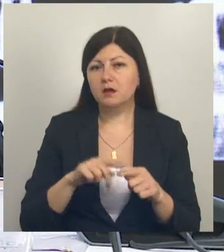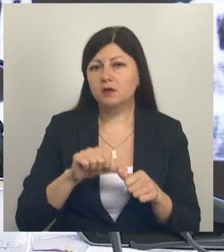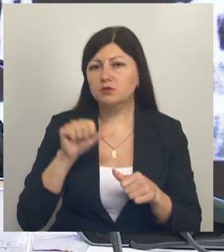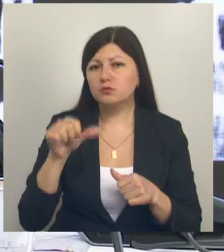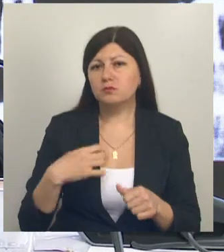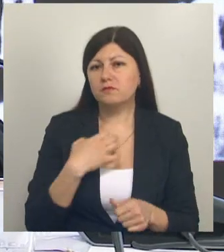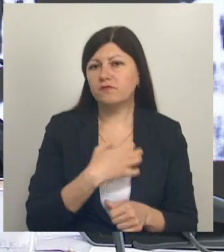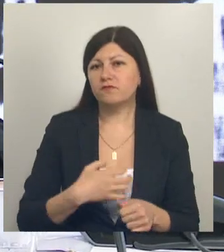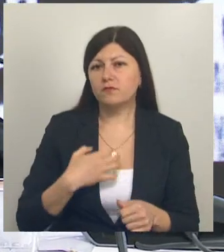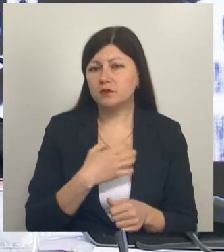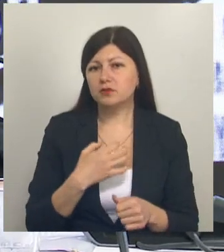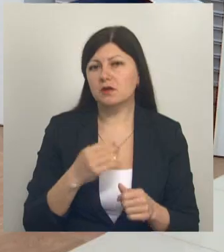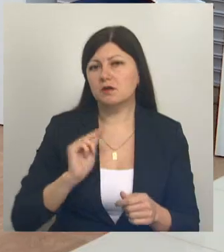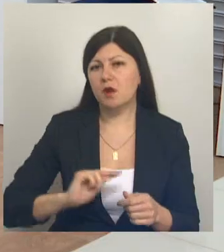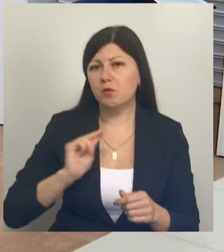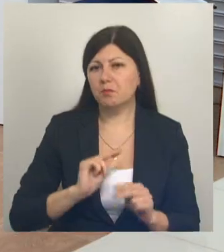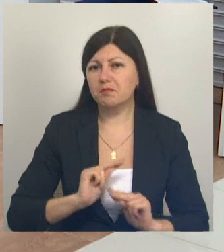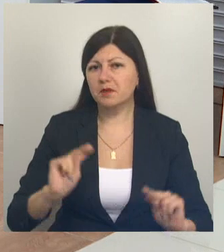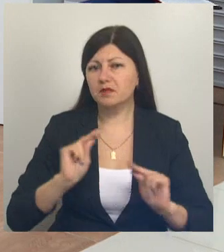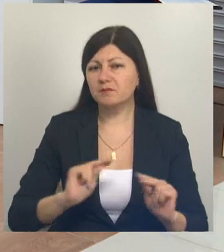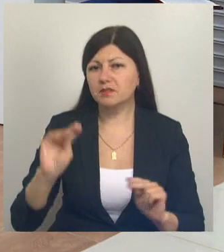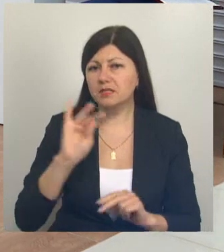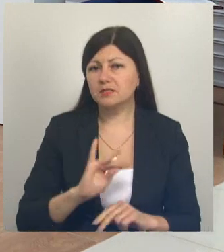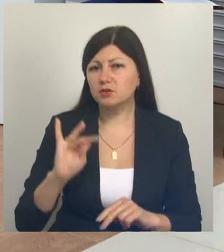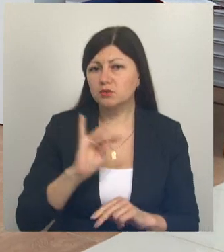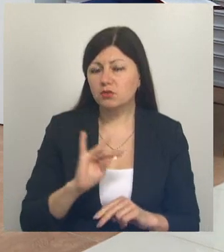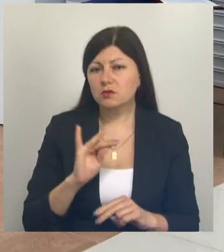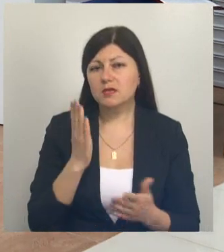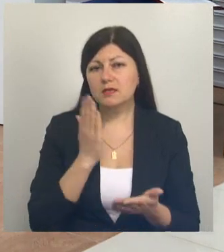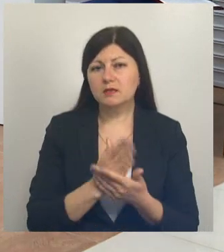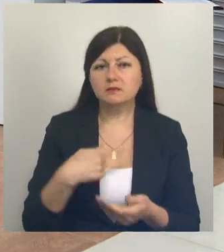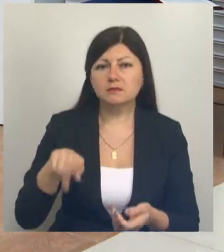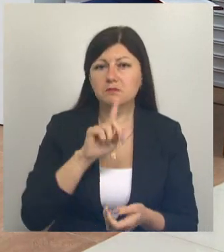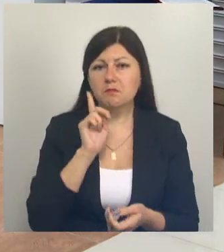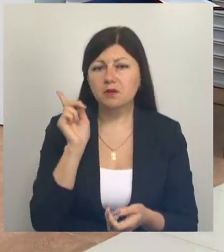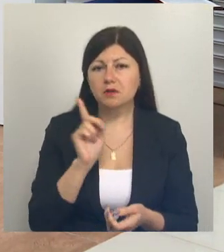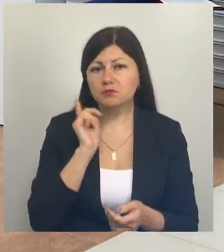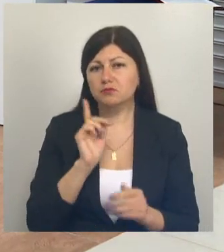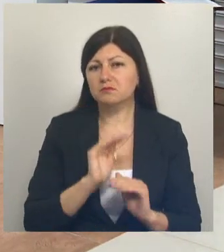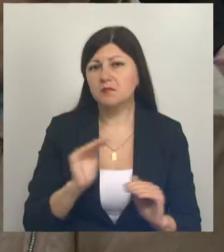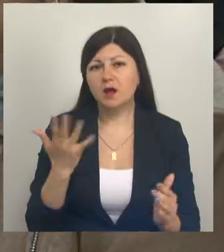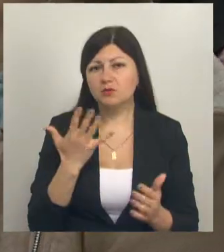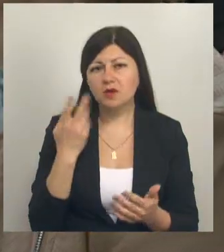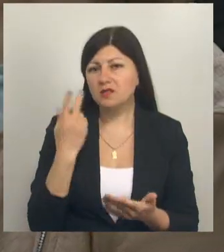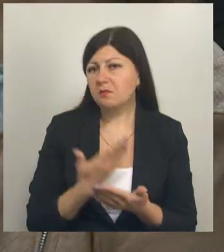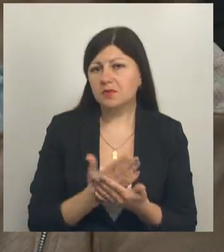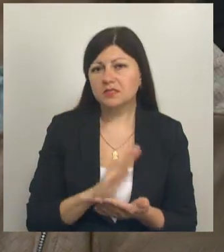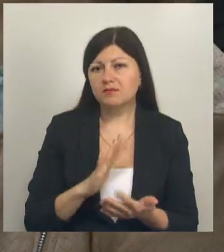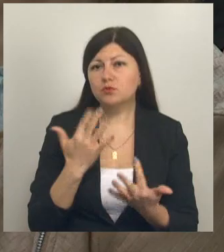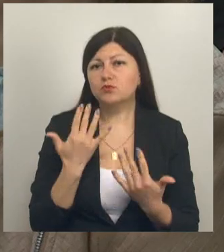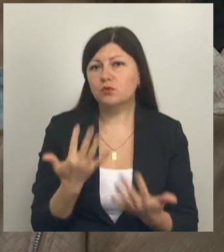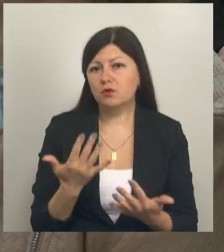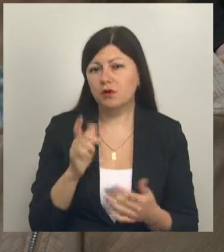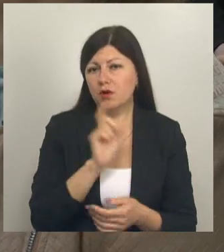приобретает работа преподавателей истории. Ведь среди молодежи есть ребята, которые даже не представляют, сколько людей нашей страны